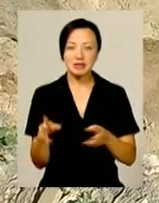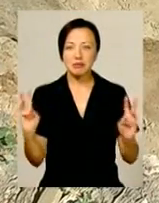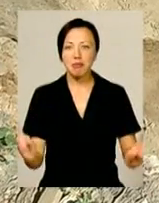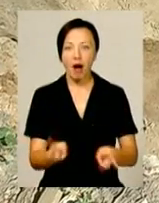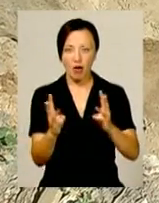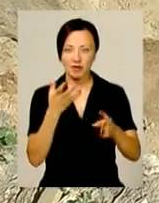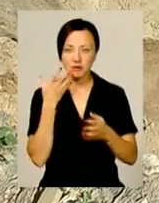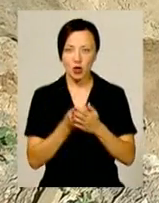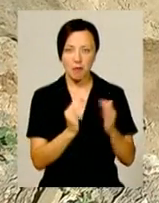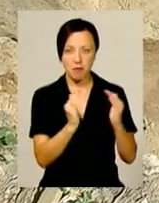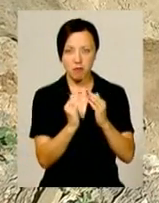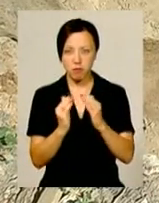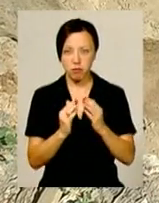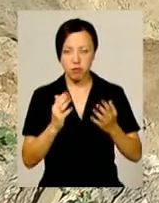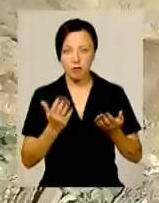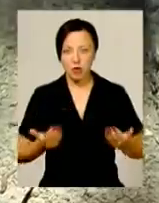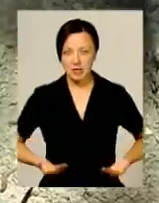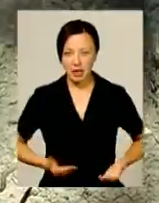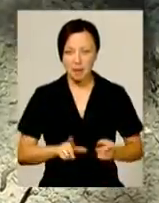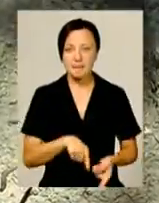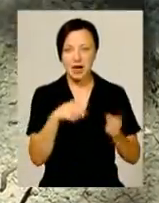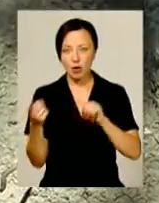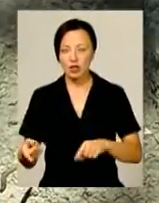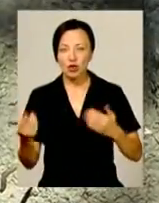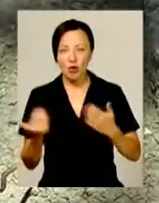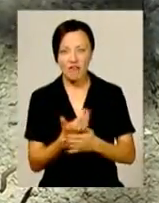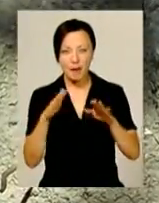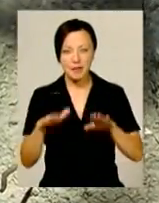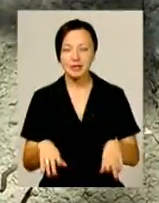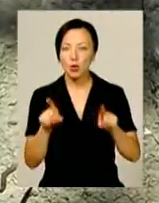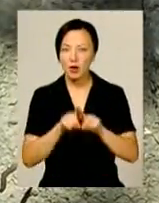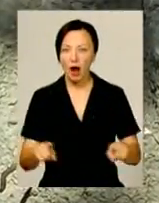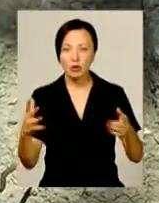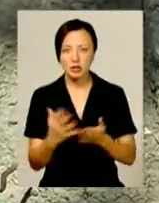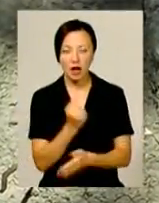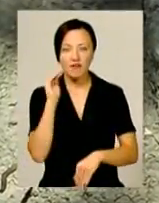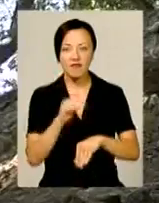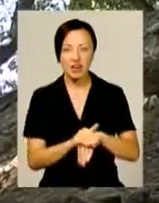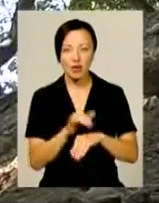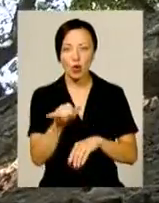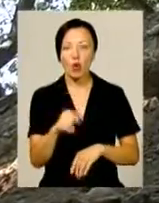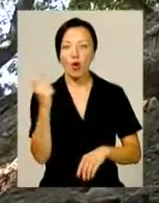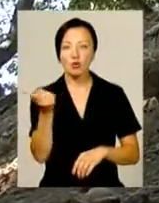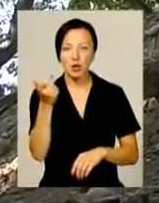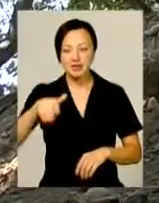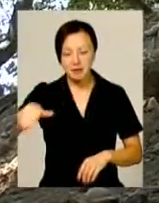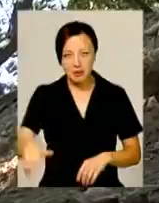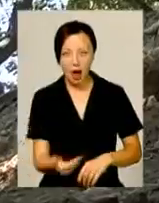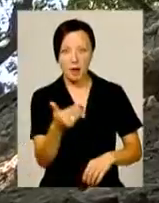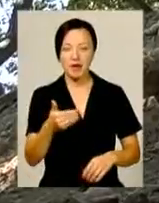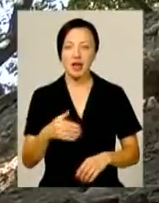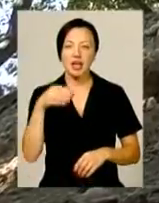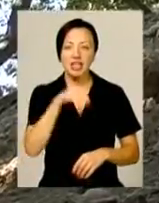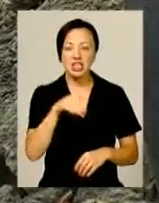свої поселення та переходили жити на нове місце. А унікальну знахідку археологи виявили у господарській ямі, в яку